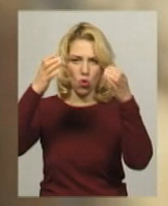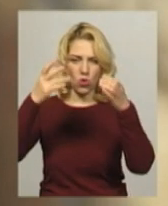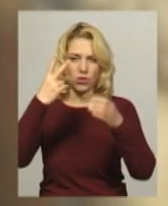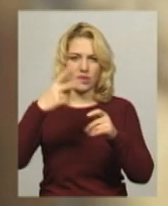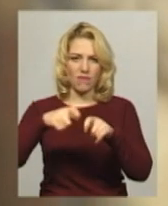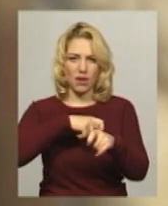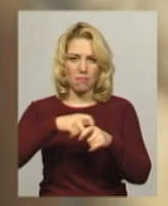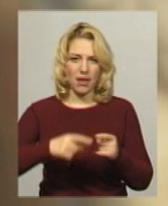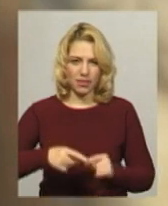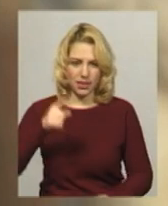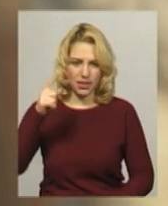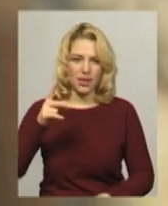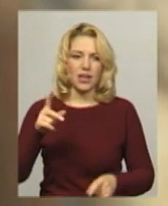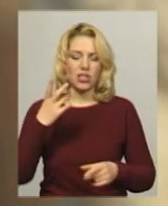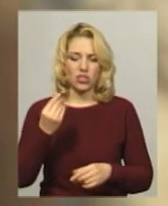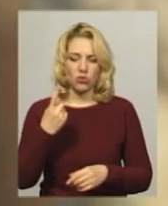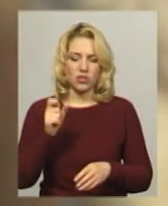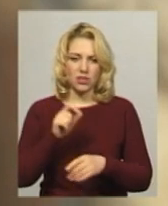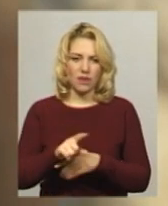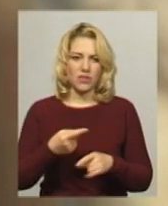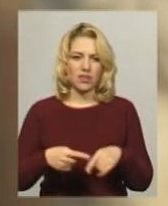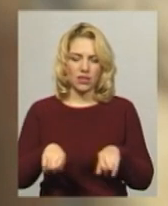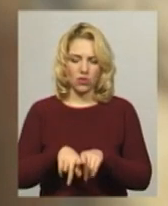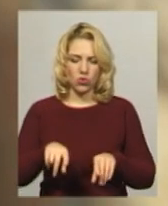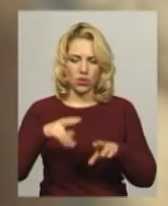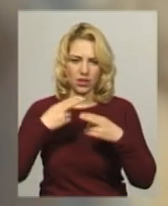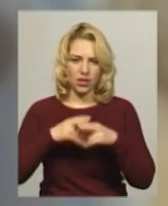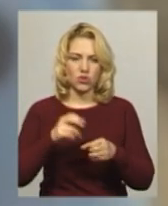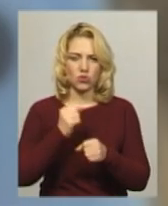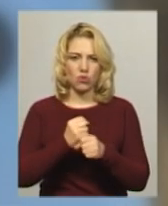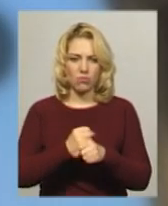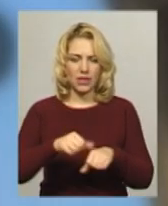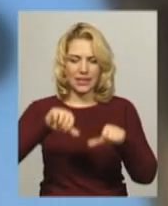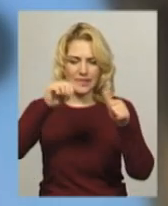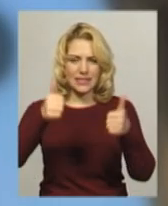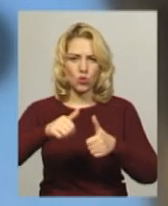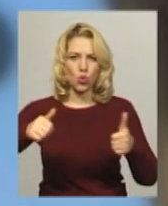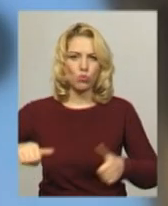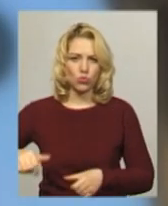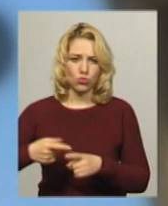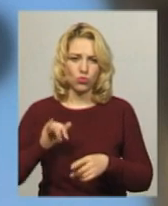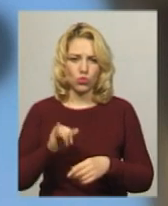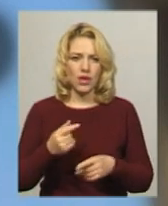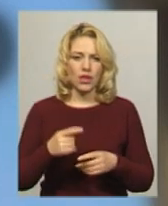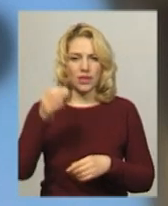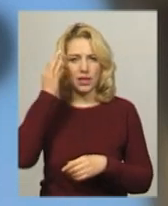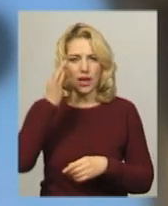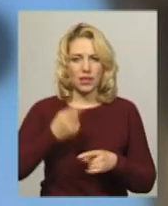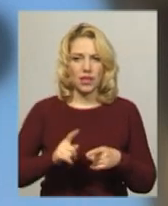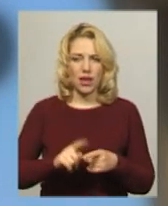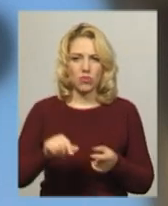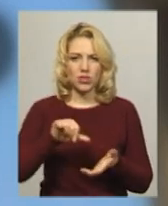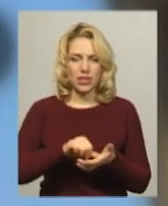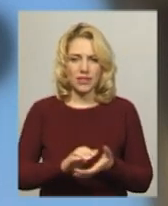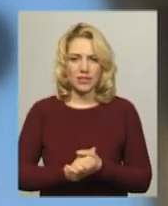Ще одне завдання – створити такою ж технікою за годину часу міні-скульптуру. Нагадаю, минулого року Кам'єнць-Подільський скульптор, член спілки